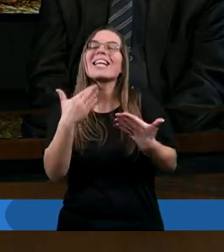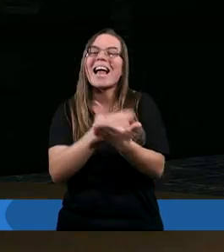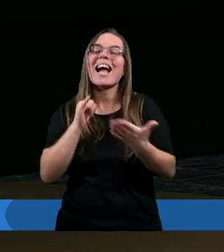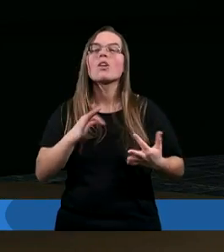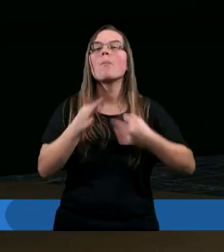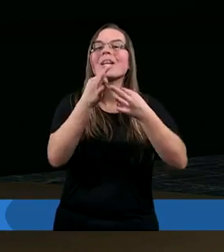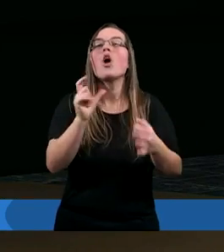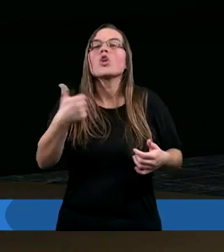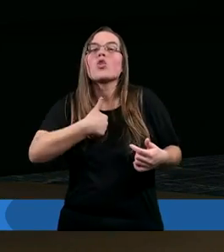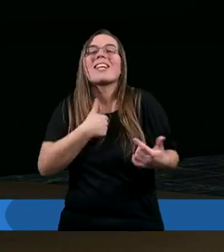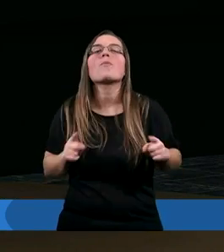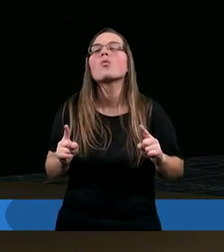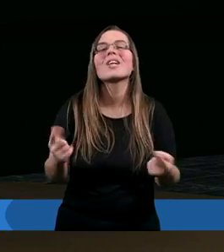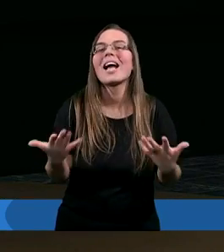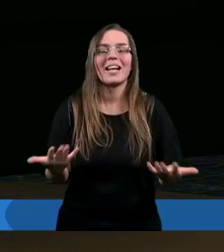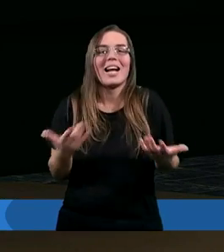pytanie, co się ze mną dzieje?